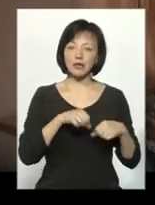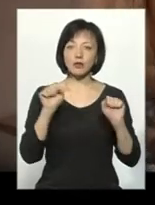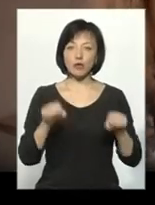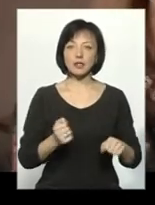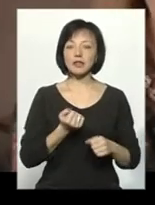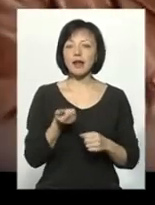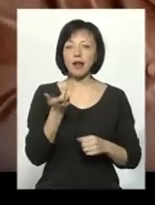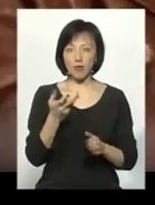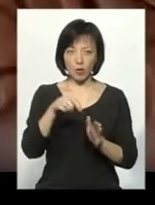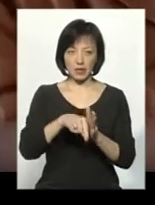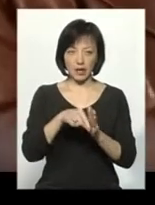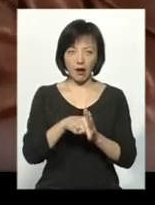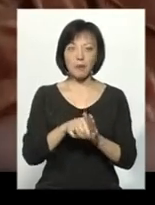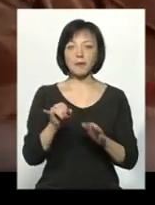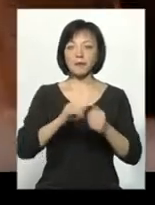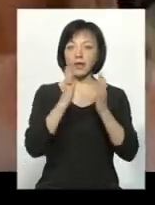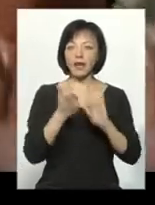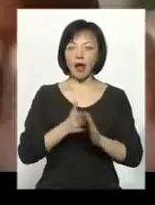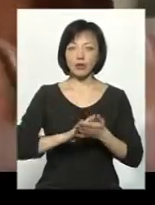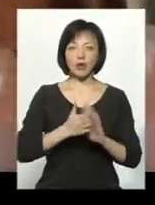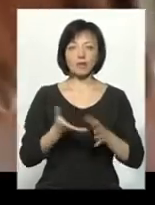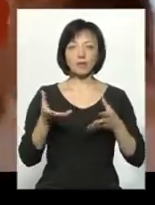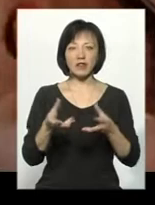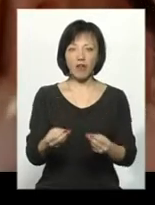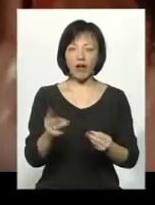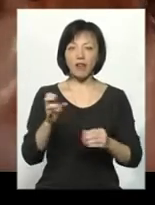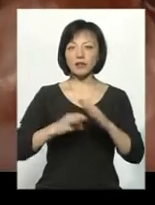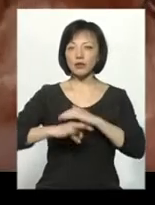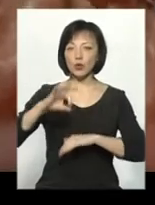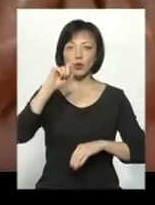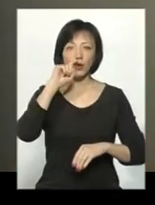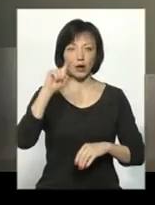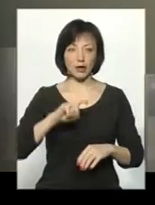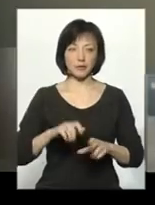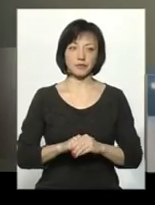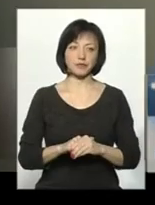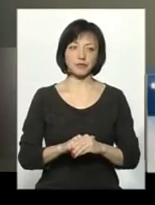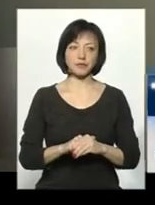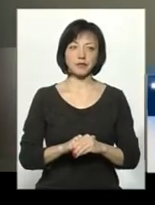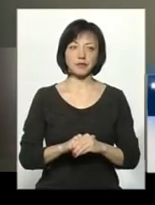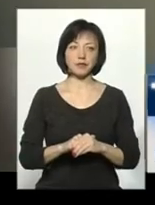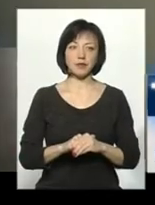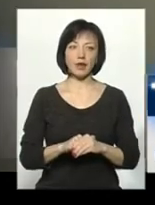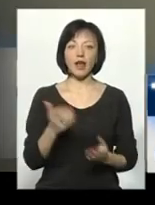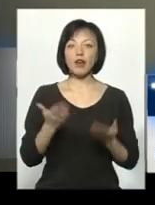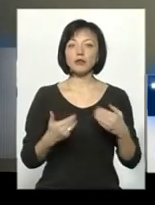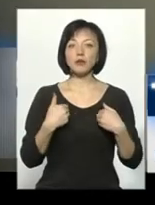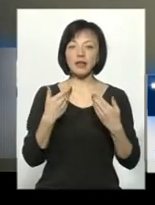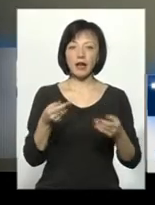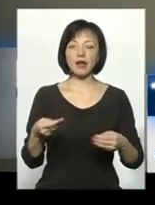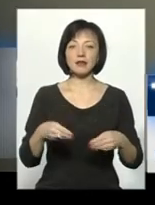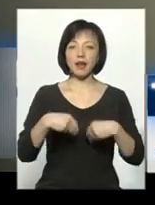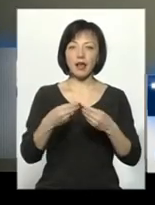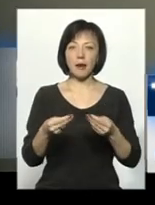декількома ознаками. До того ж, на загальну картину впливає ситуація на сході країни. Якщо ми даємо милостиню, можливо, ми не стільки